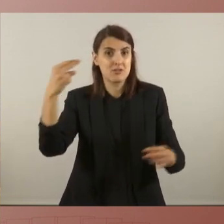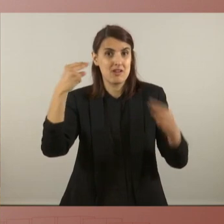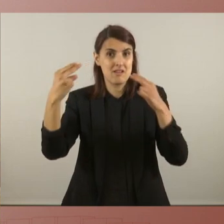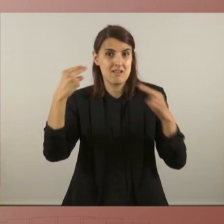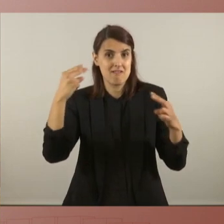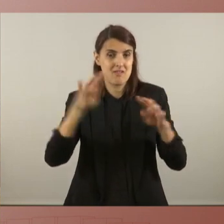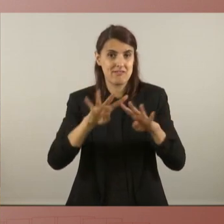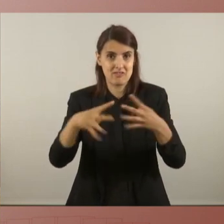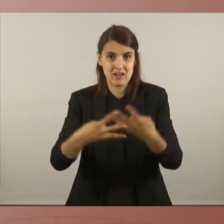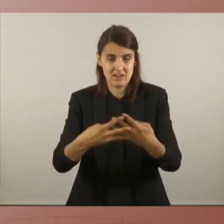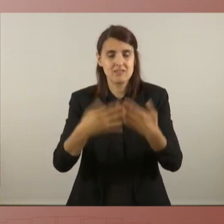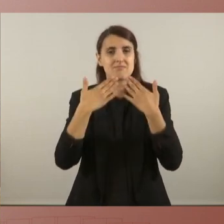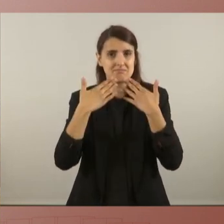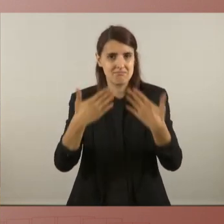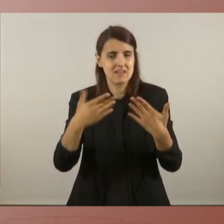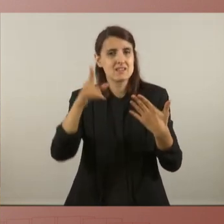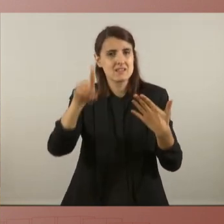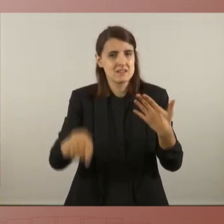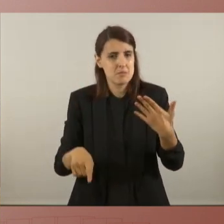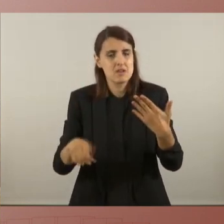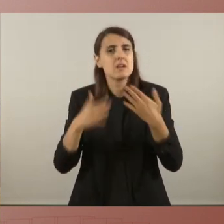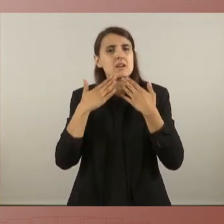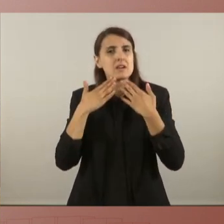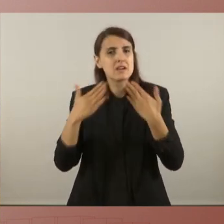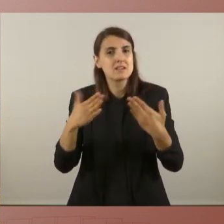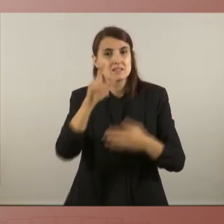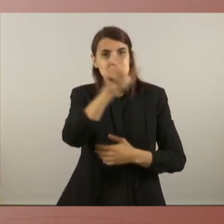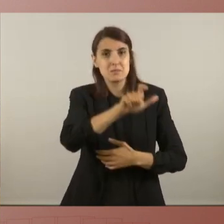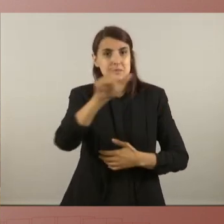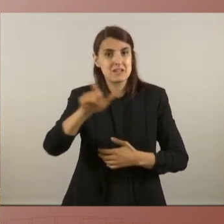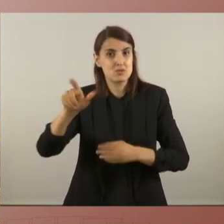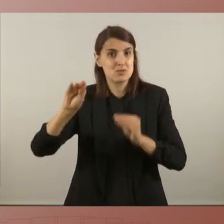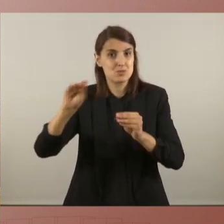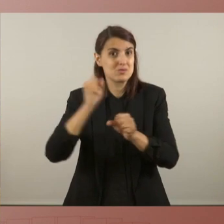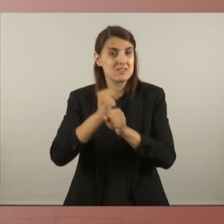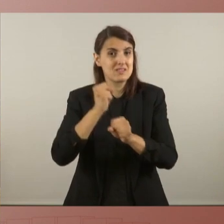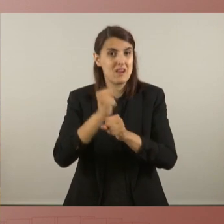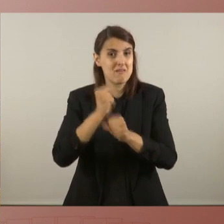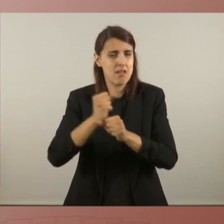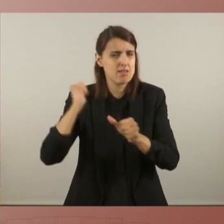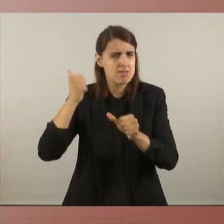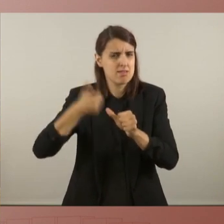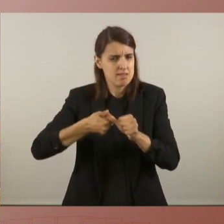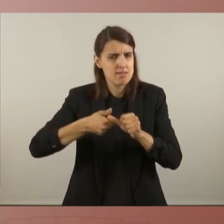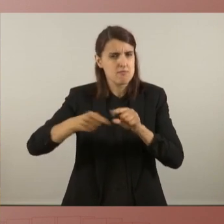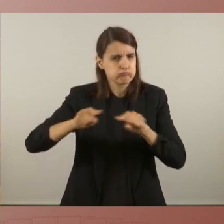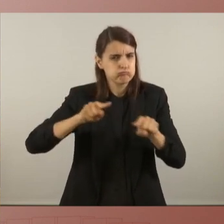retransmissió i gràcies, un agraïment a totes les persones que amb la feina heu fet possible que es pugui celebrar aquest ple